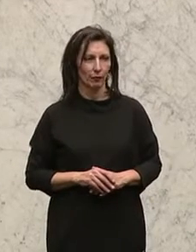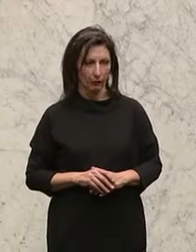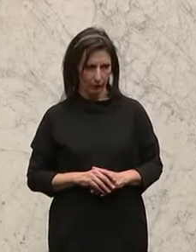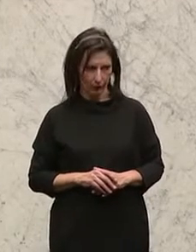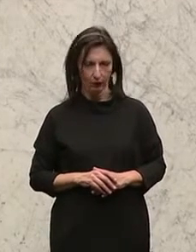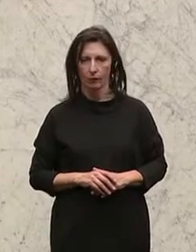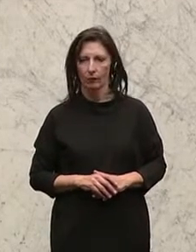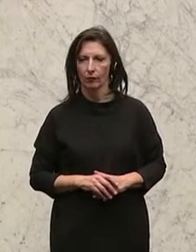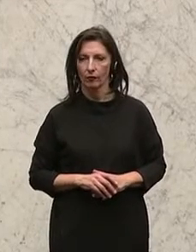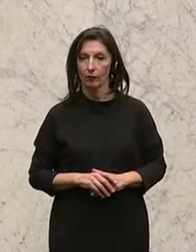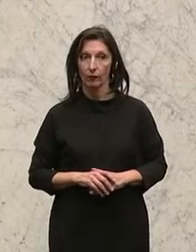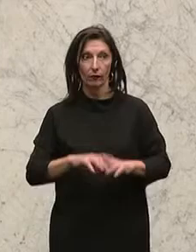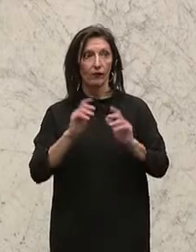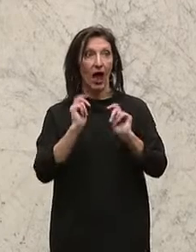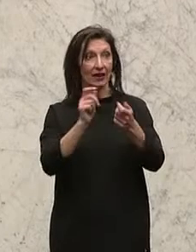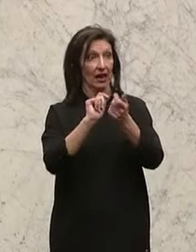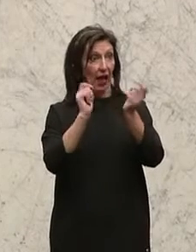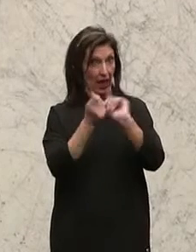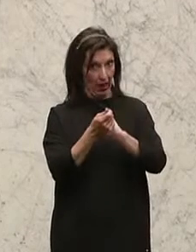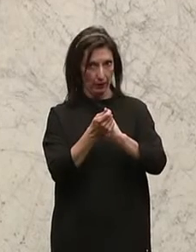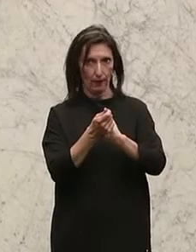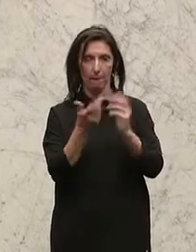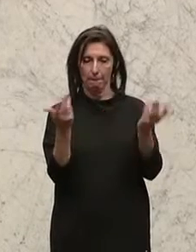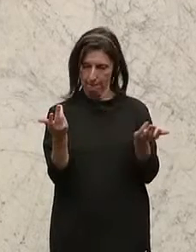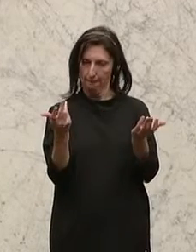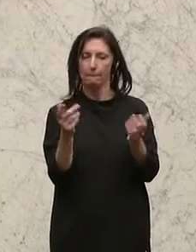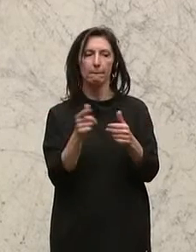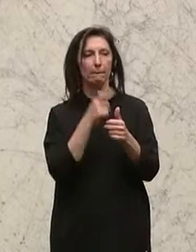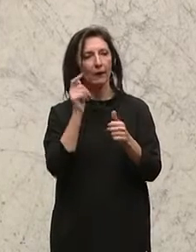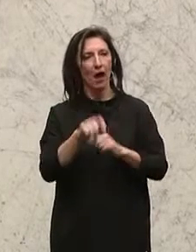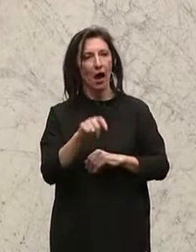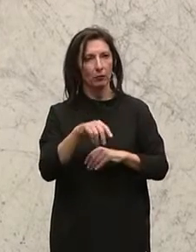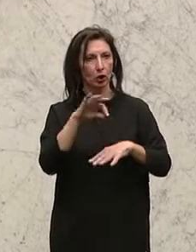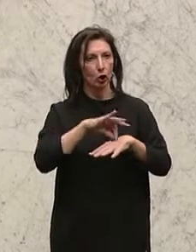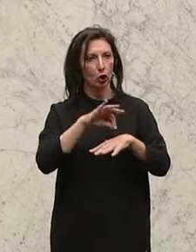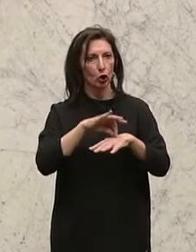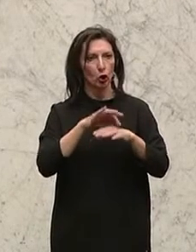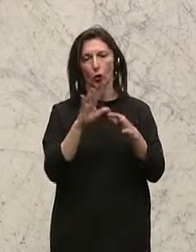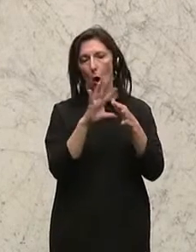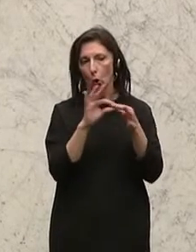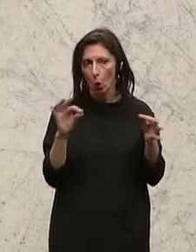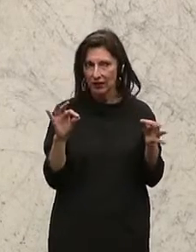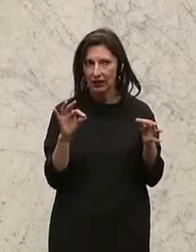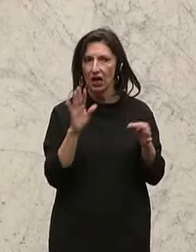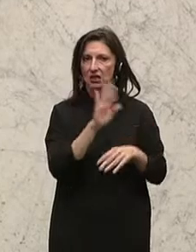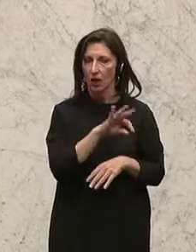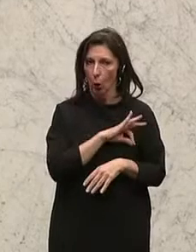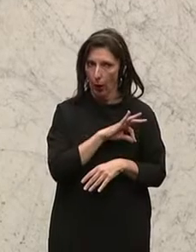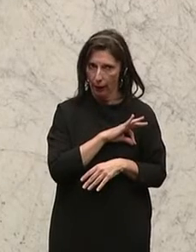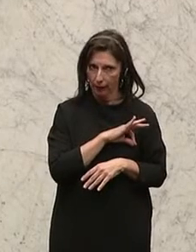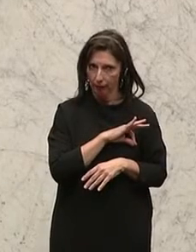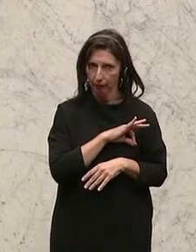hierzu liegen folgende Abbehinderungsanträge vor. Abbehinderungsantrag der Abgeordneten Dr. Walter Rosenkranz, Kolleginnen und Kollegen.